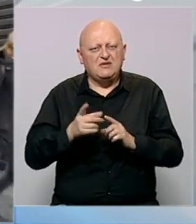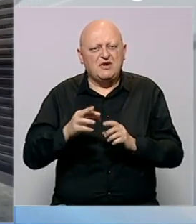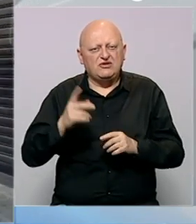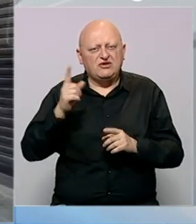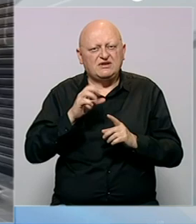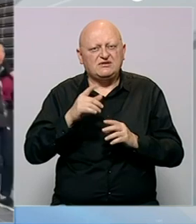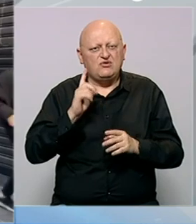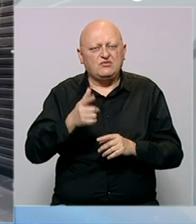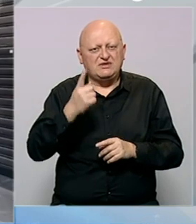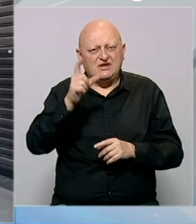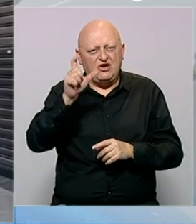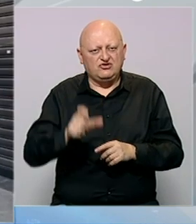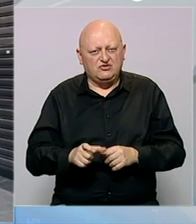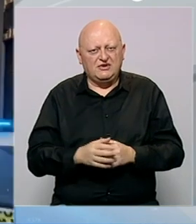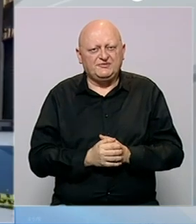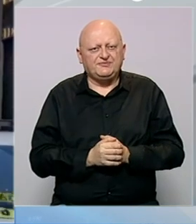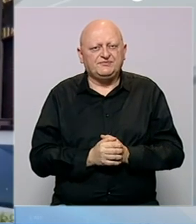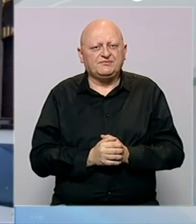Istambolu. Ubijena je jedna osoba.